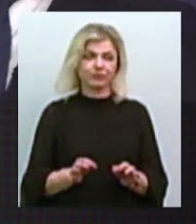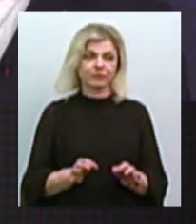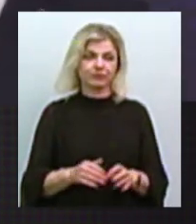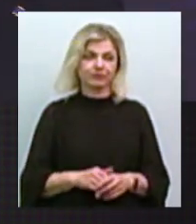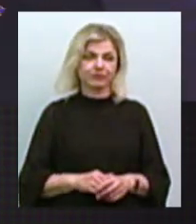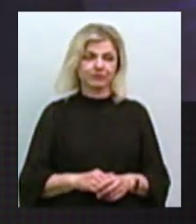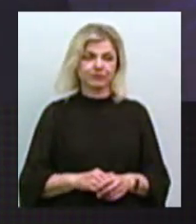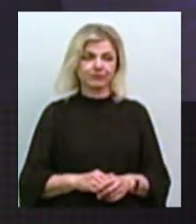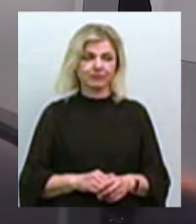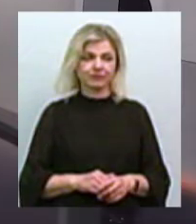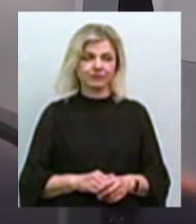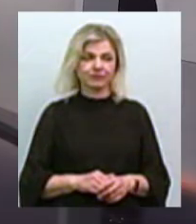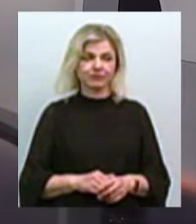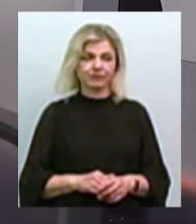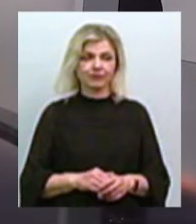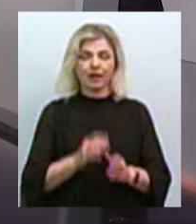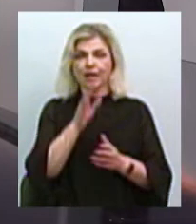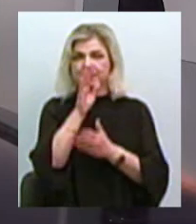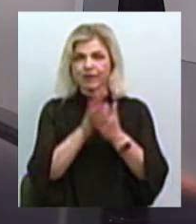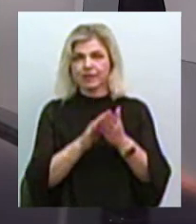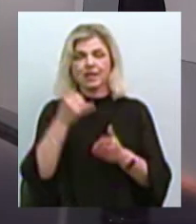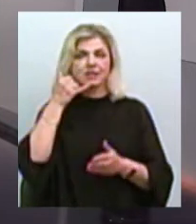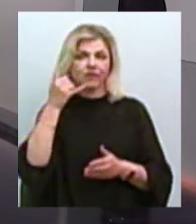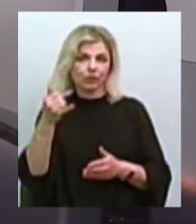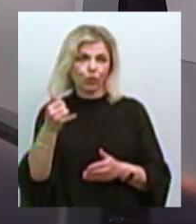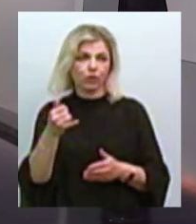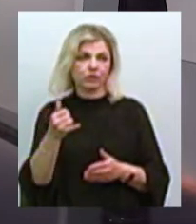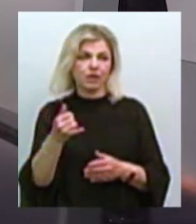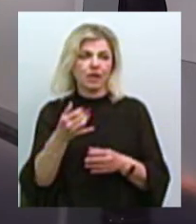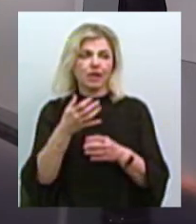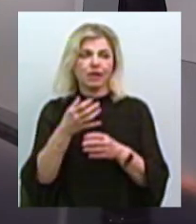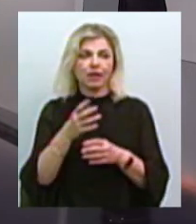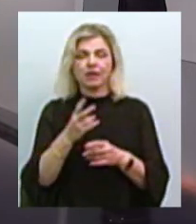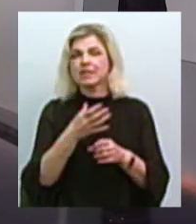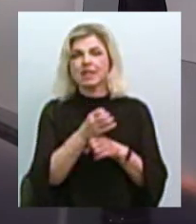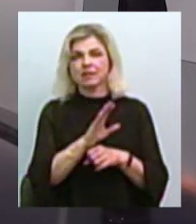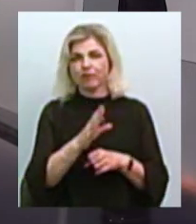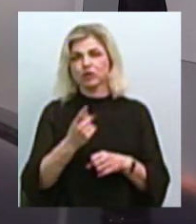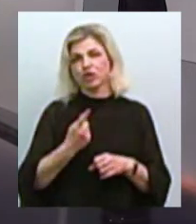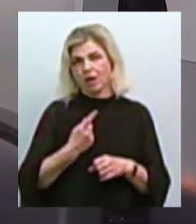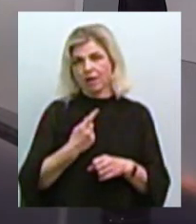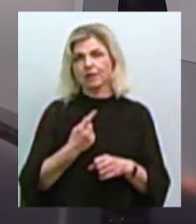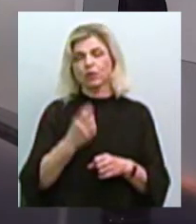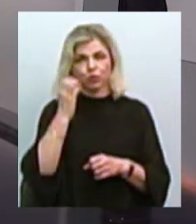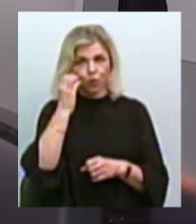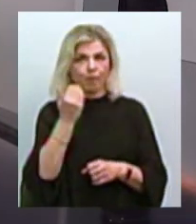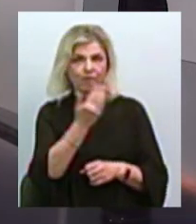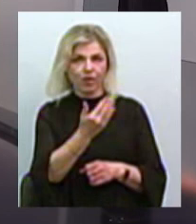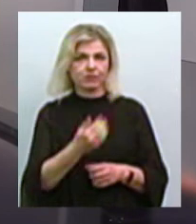Я перепрошую, у нас є дзвінок, тому не будемо змушувати глядача чекати зайве. Будь ласка, слухаємо вас.